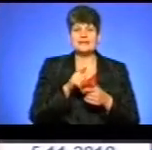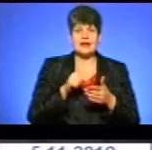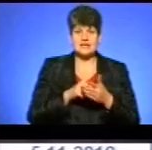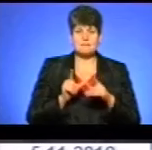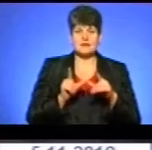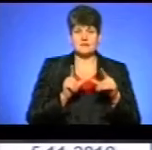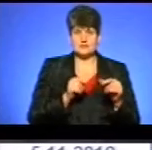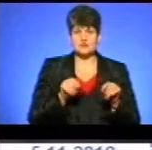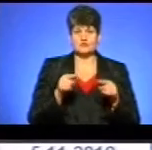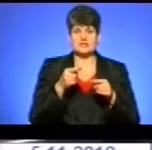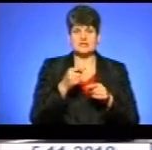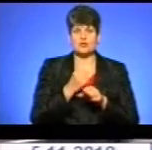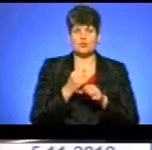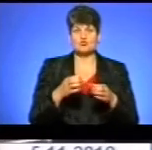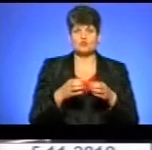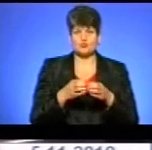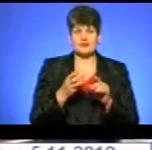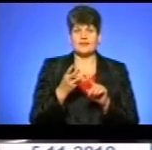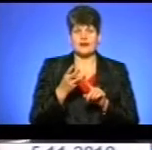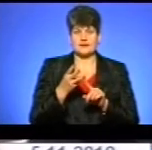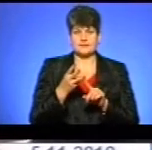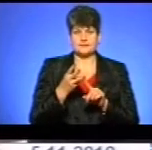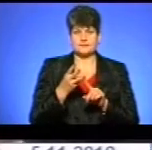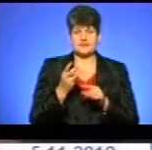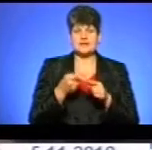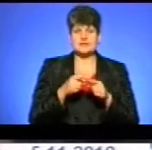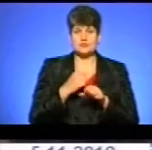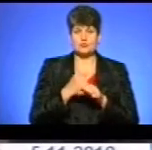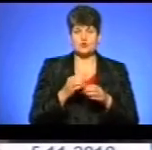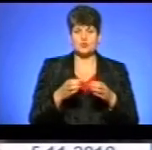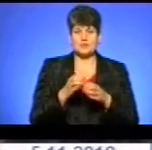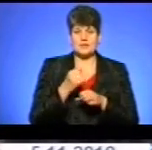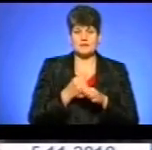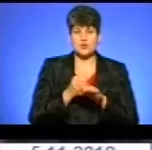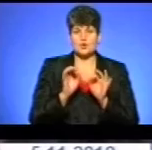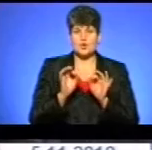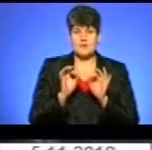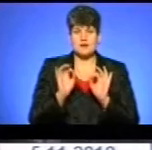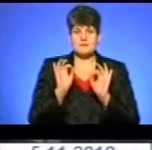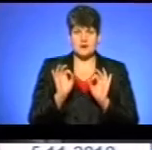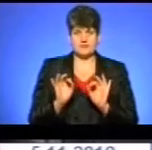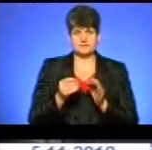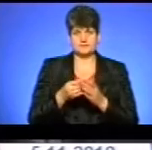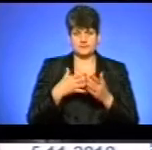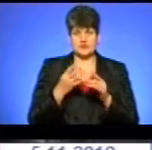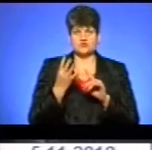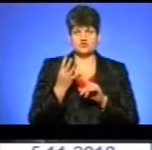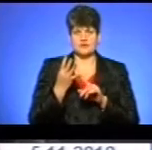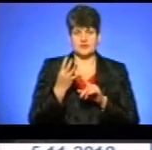створити з них робочу групу. Третє, ця робоча група нехай не працює, нормальний, правильний тариф. Четверте,